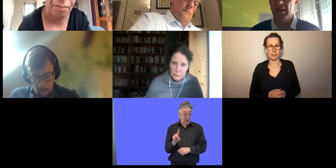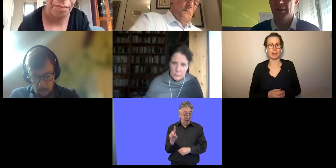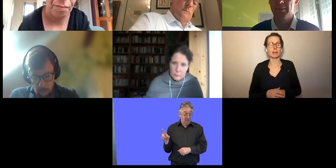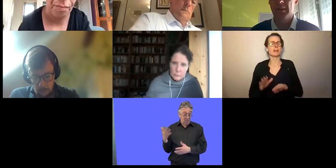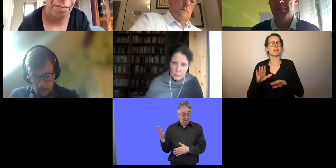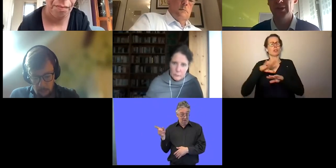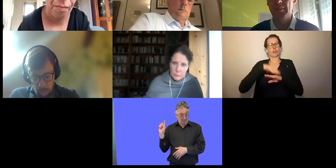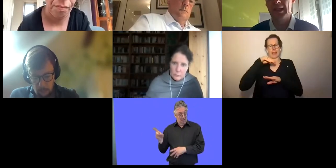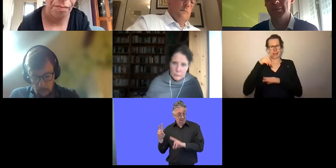aktualisieren.